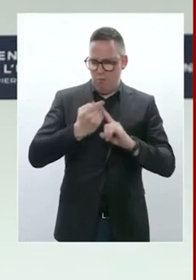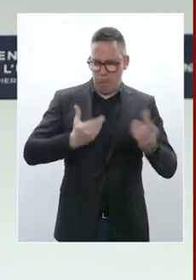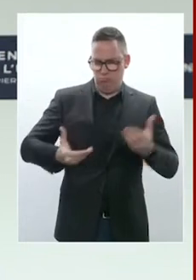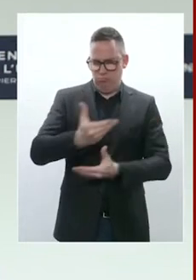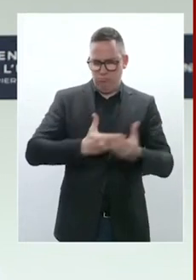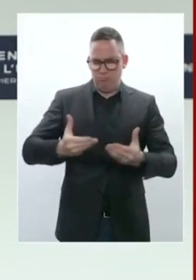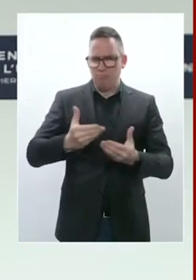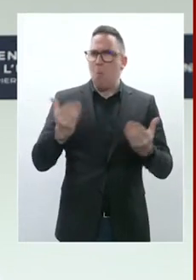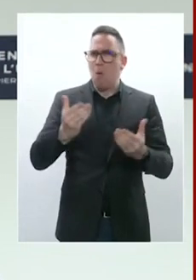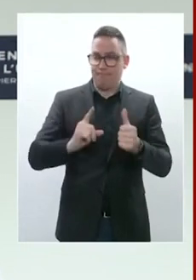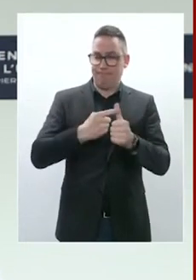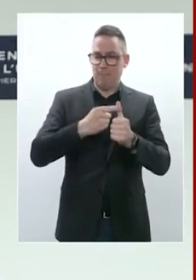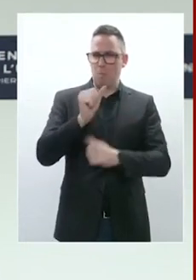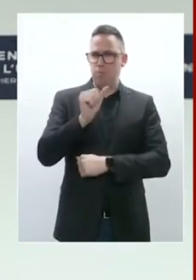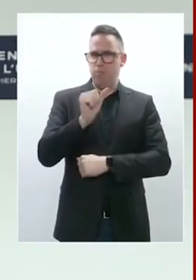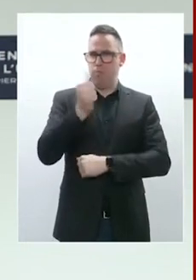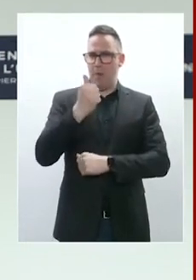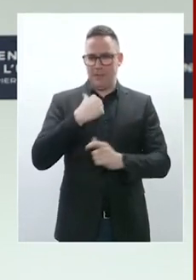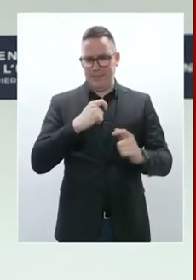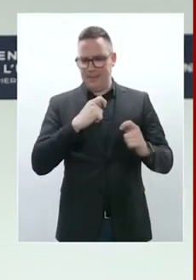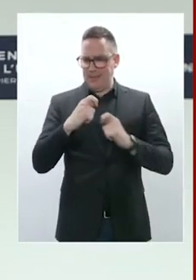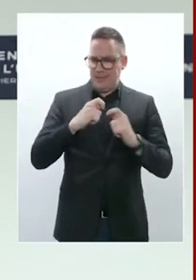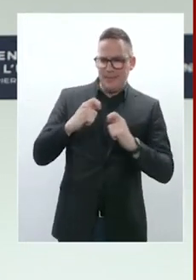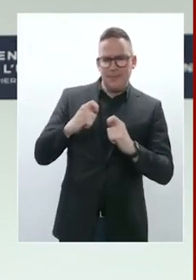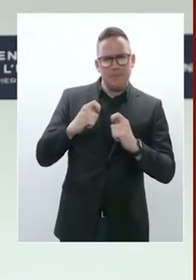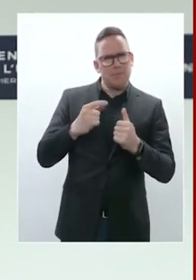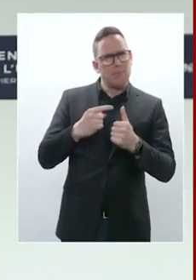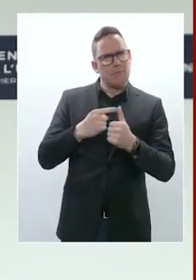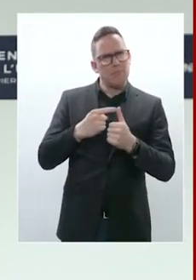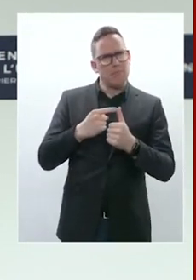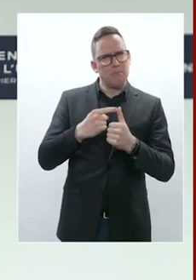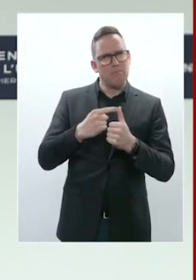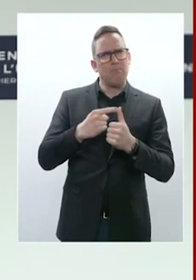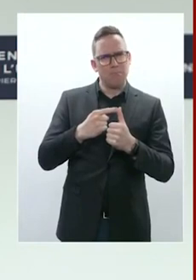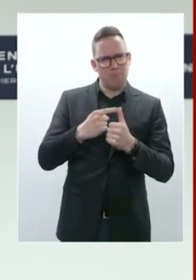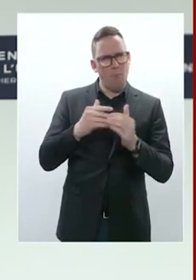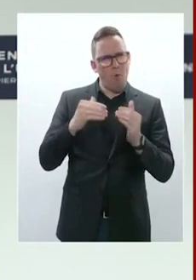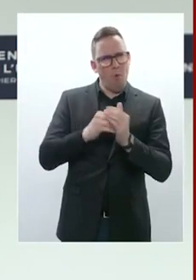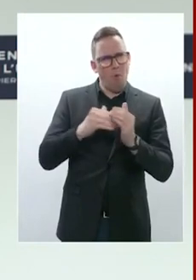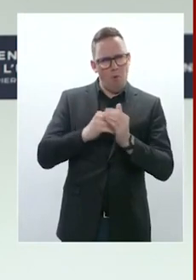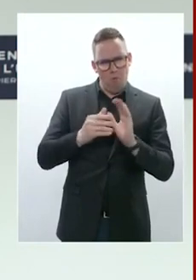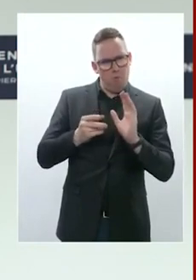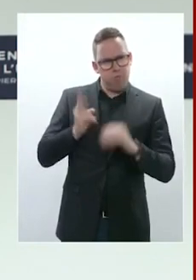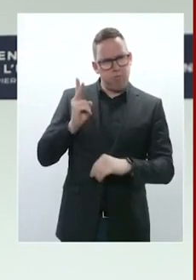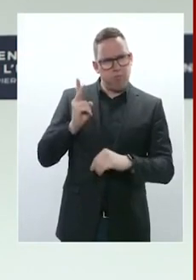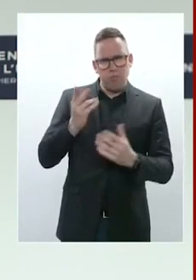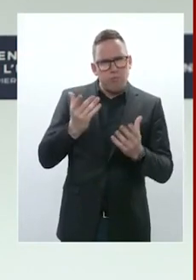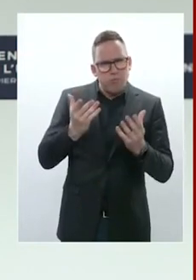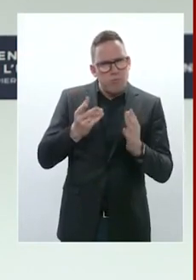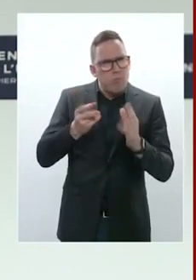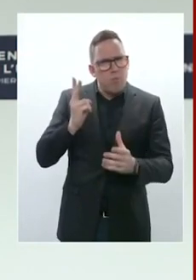discussion a été sur, au fond, faire plus. Et il y avait un large consensus pour faire